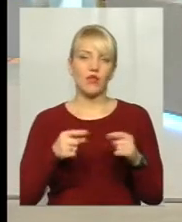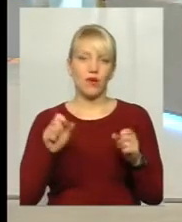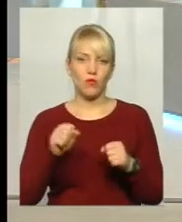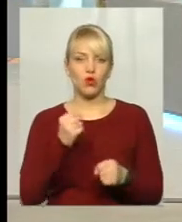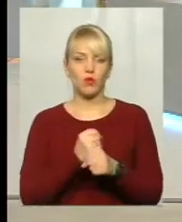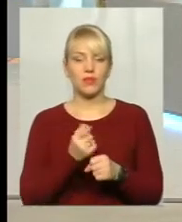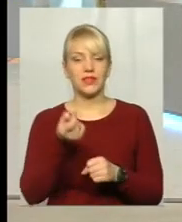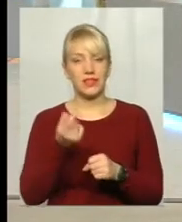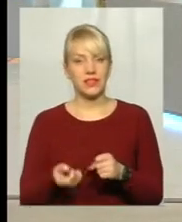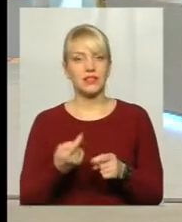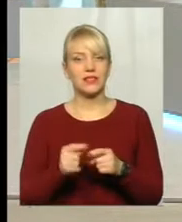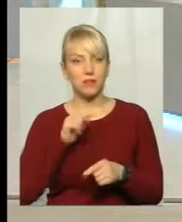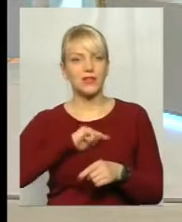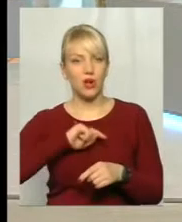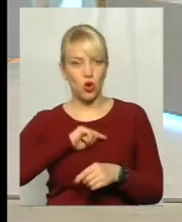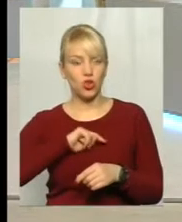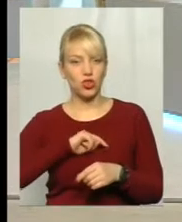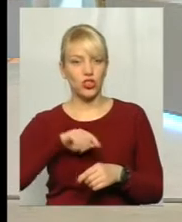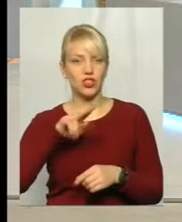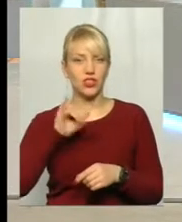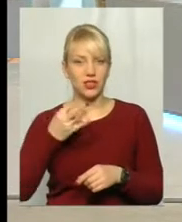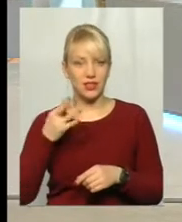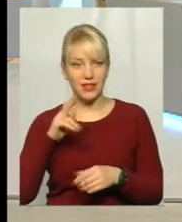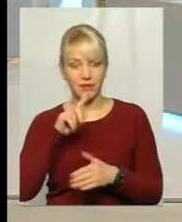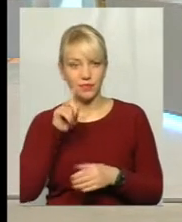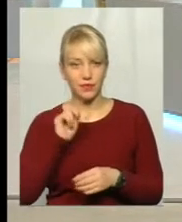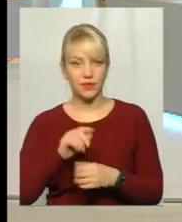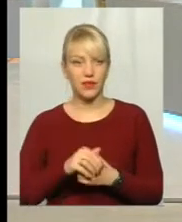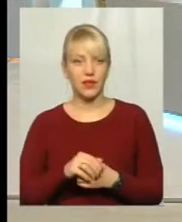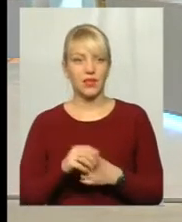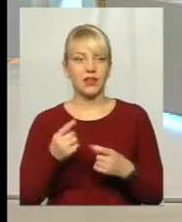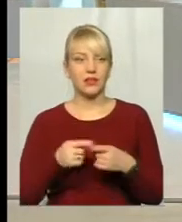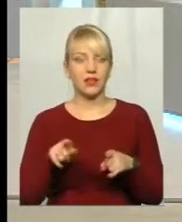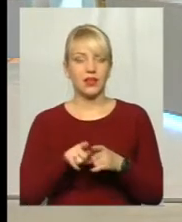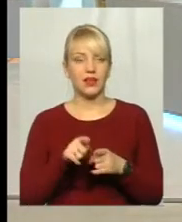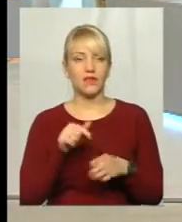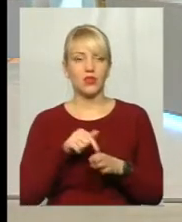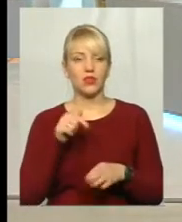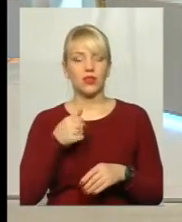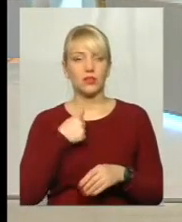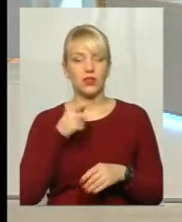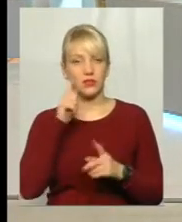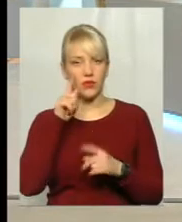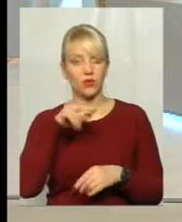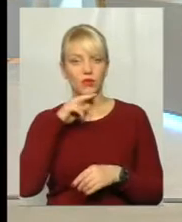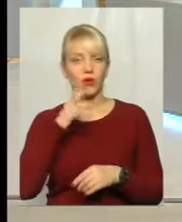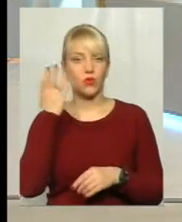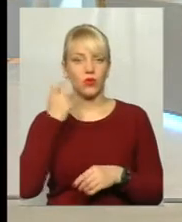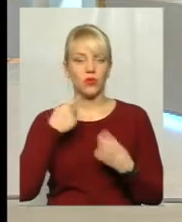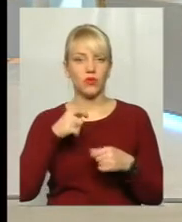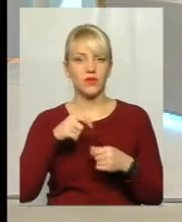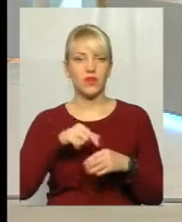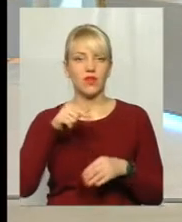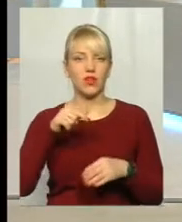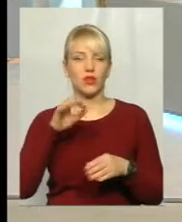психологічна дія? Дуже. Як? Теж, є таке відчуття. На мене звернула увагу, особливо, коли продавці використовуються